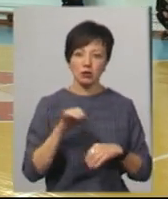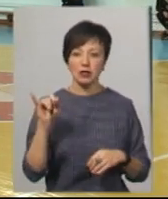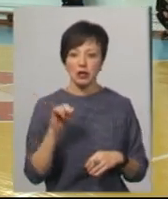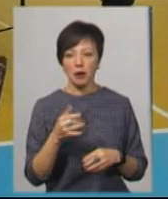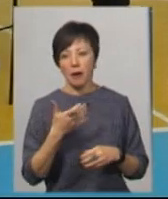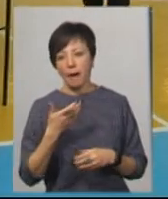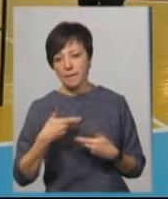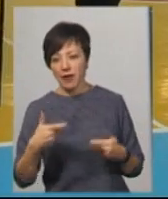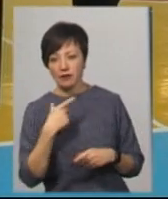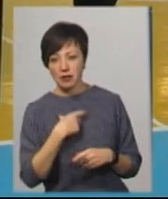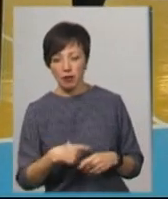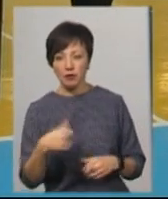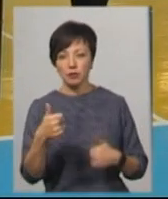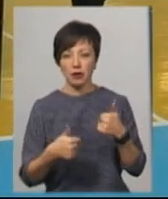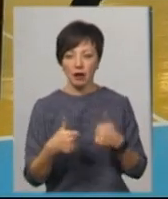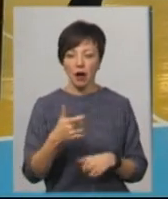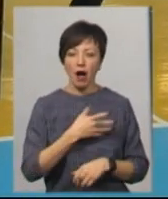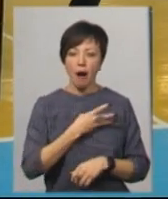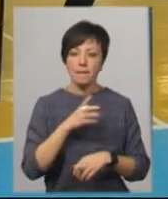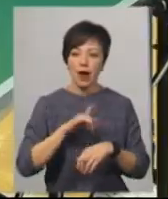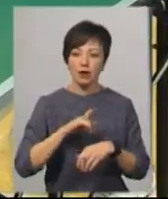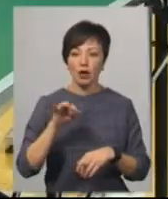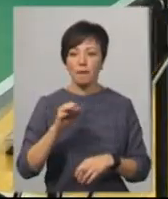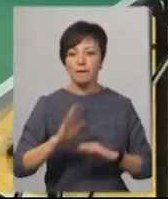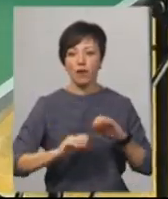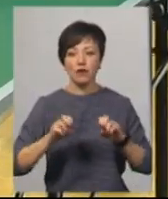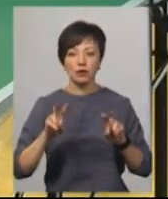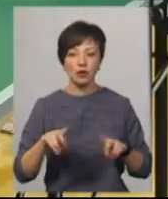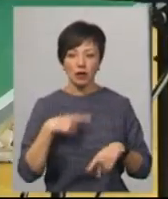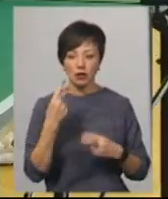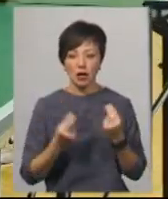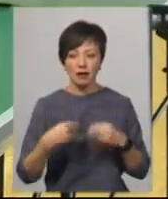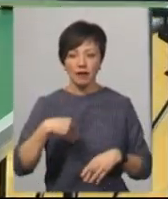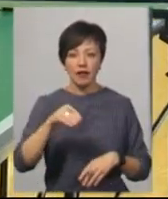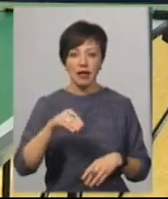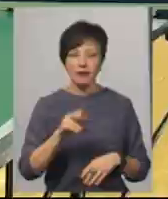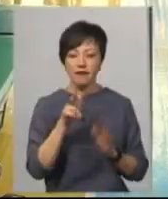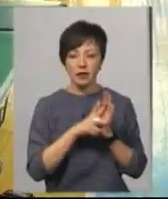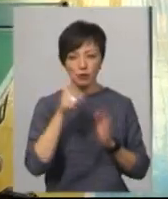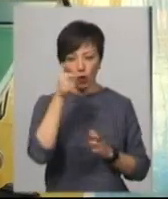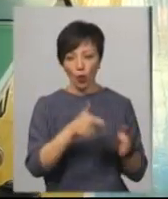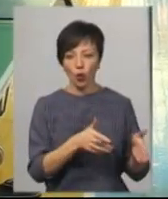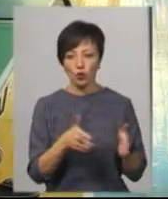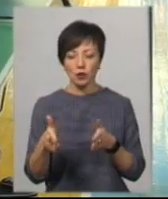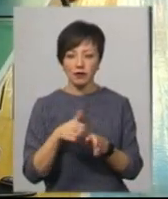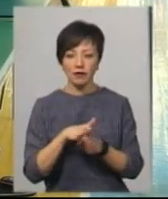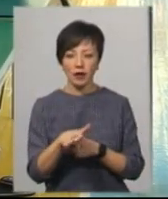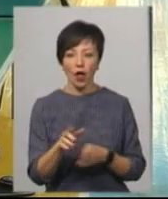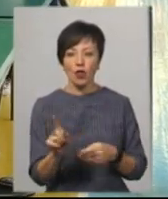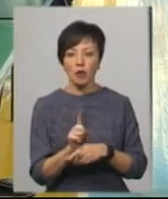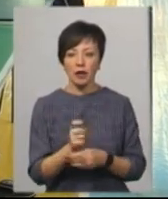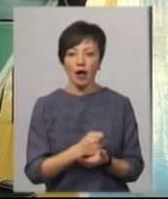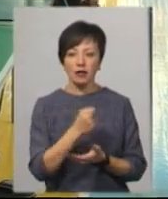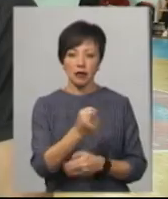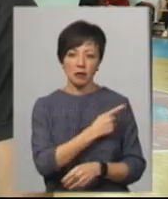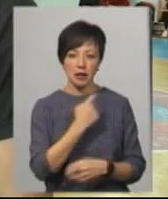ми – все. У Спартакіаді грають аматори та професіонали. Максим Якіцюк грає у теніс вісім років. Хлопець готується виконувати норматив кандидата майстра